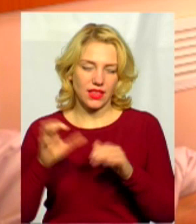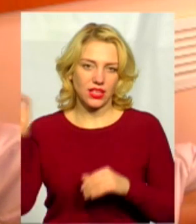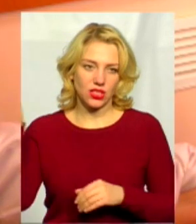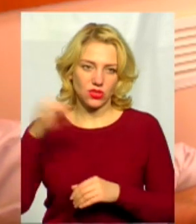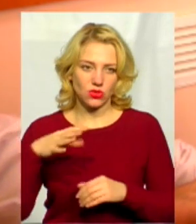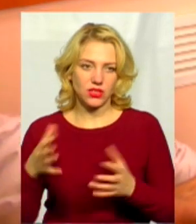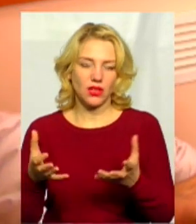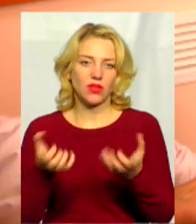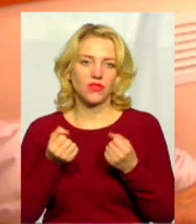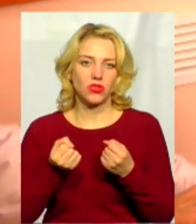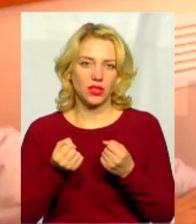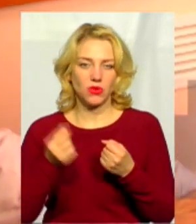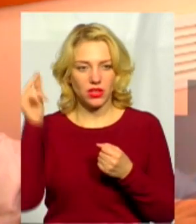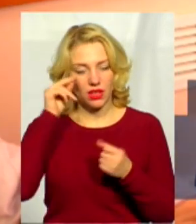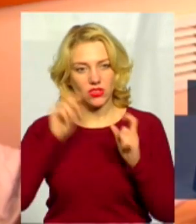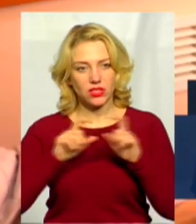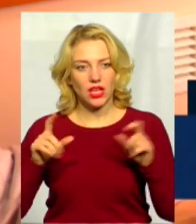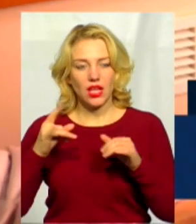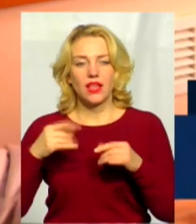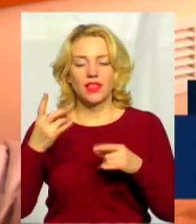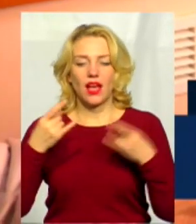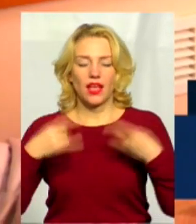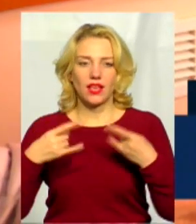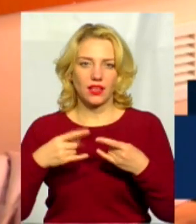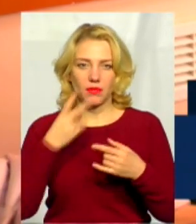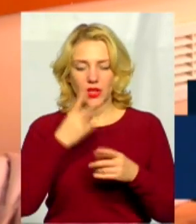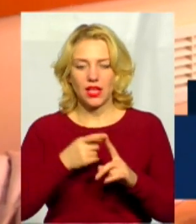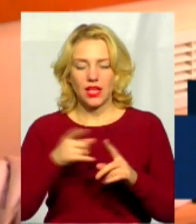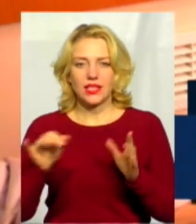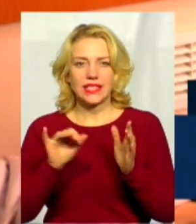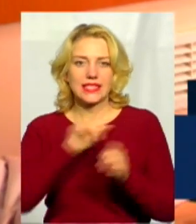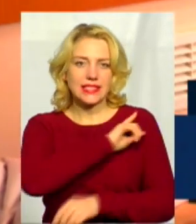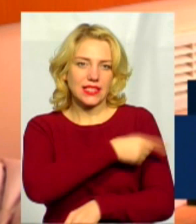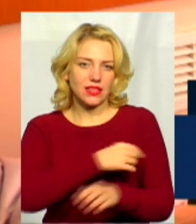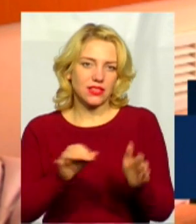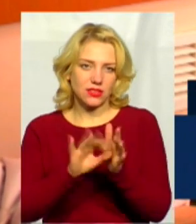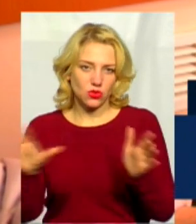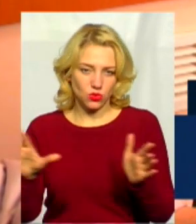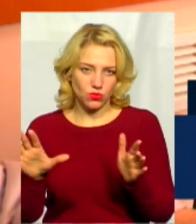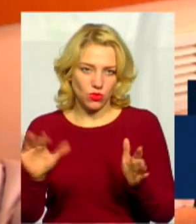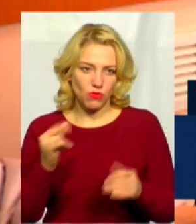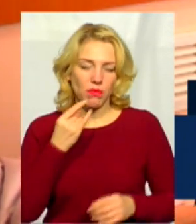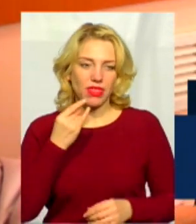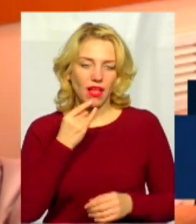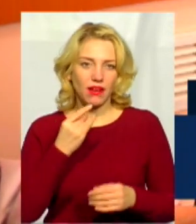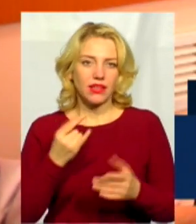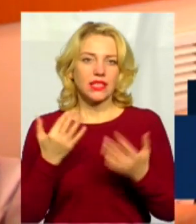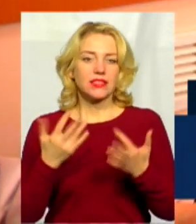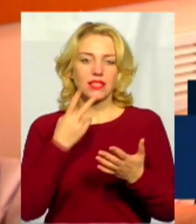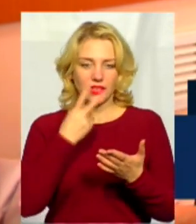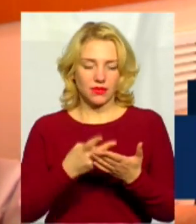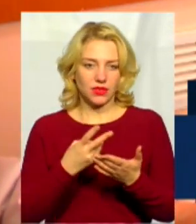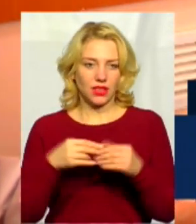На екранах відображається поточна генерація, сила струму можна побачити в панелях, що вони видадають. Зазвичай